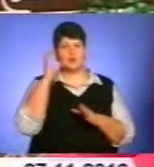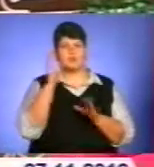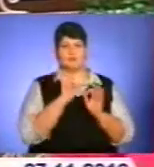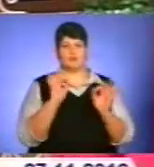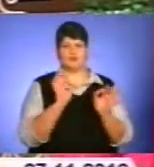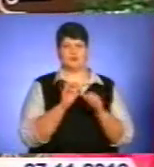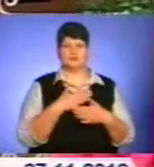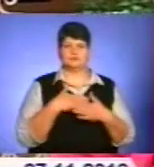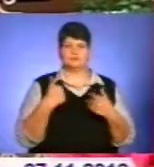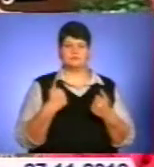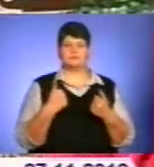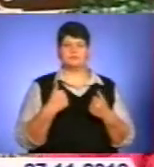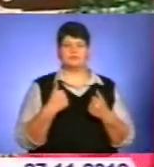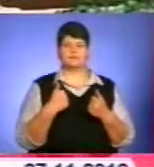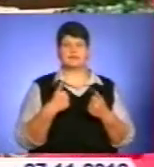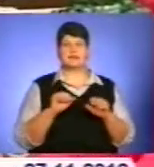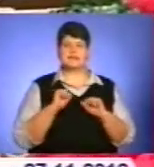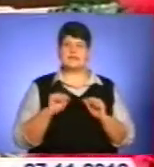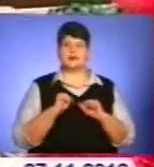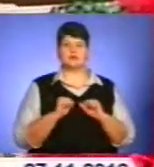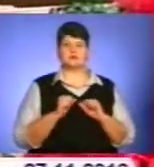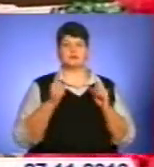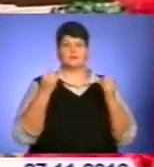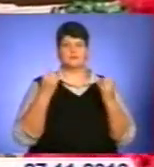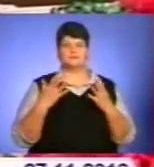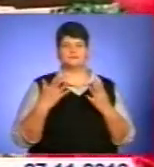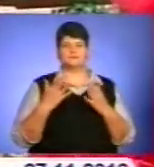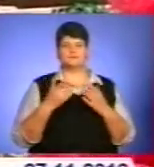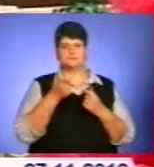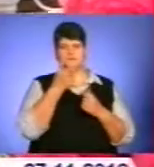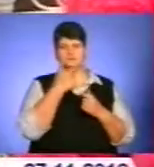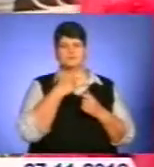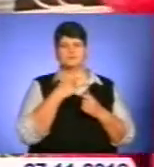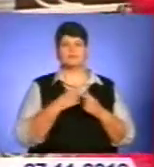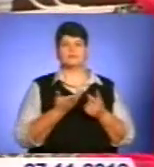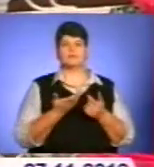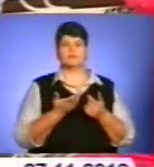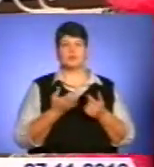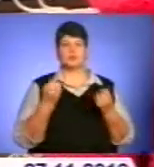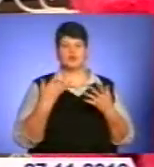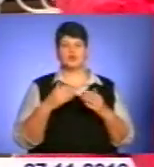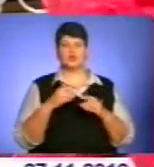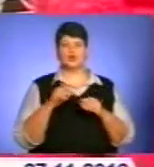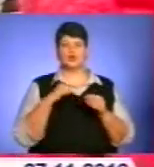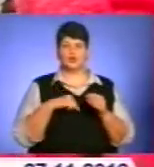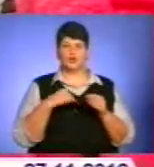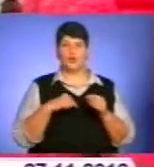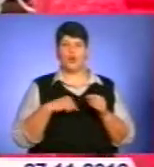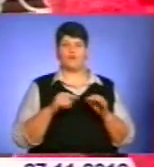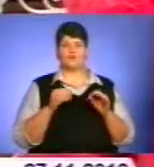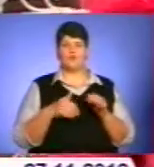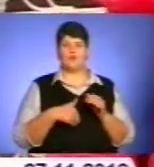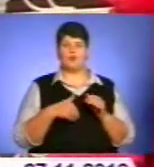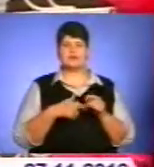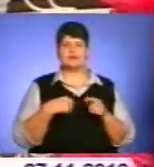стараюсь більш дотриматися в час, краще почитати Біблію. Духовно навіть постати, не? Ну стараюся, це